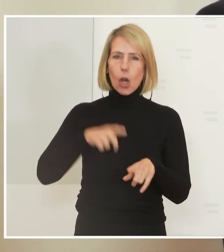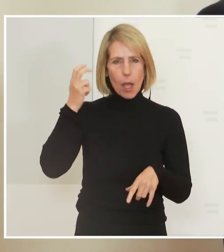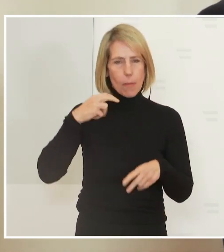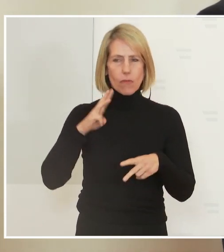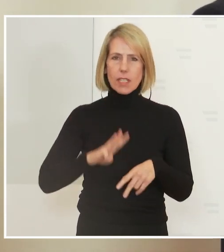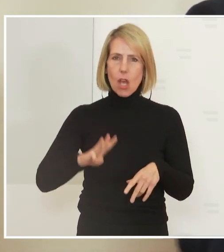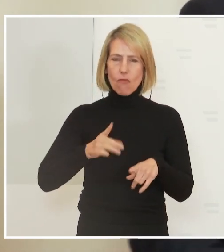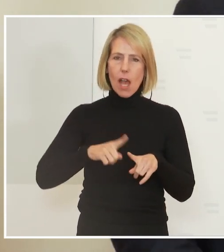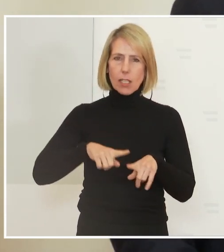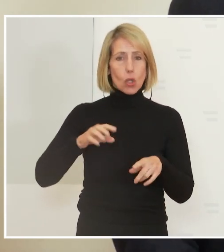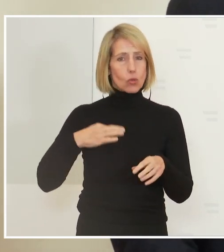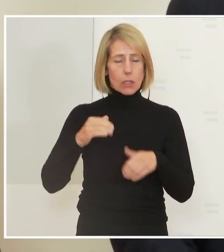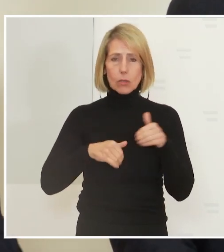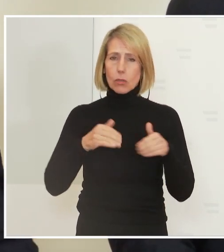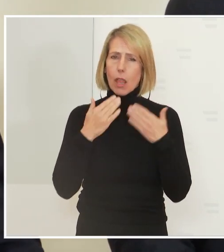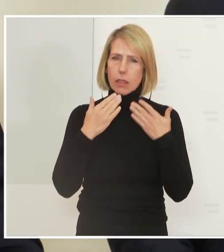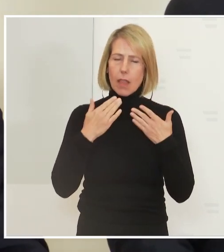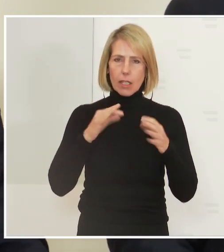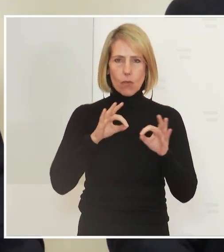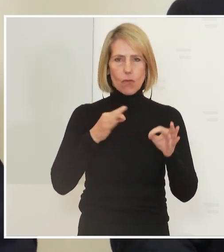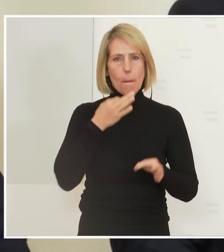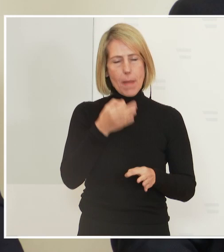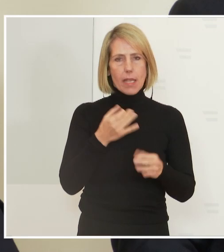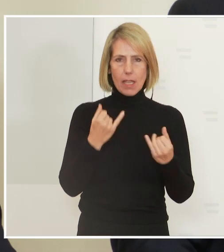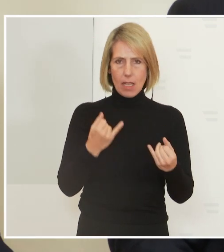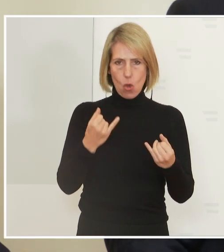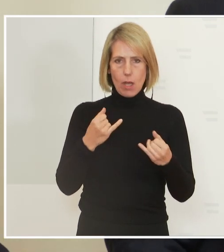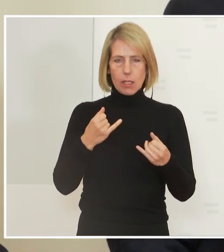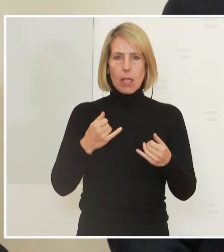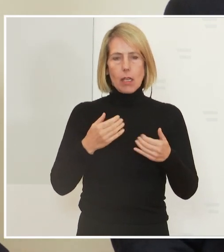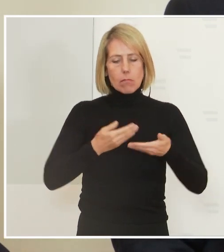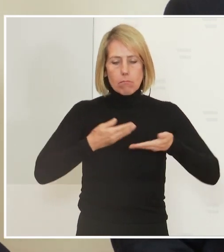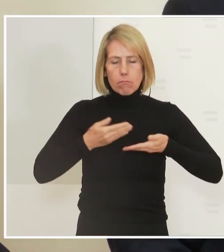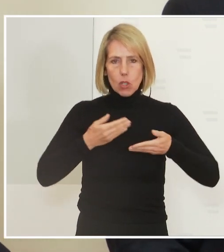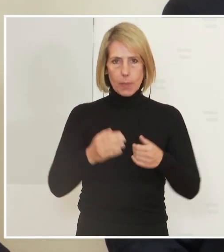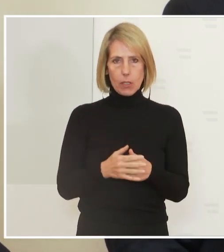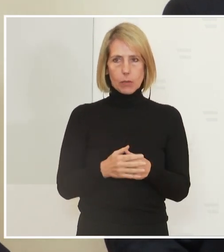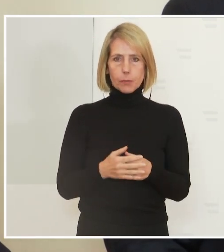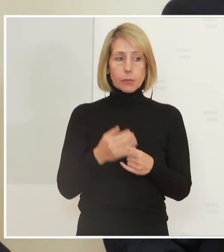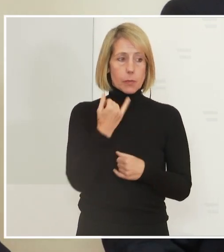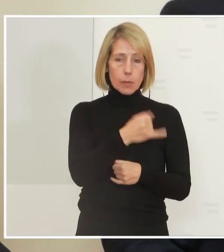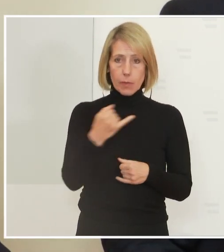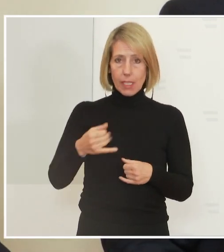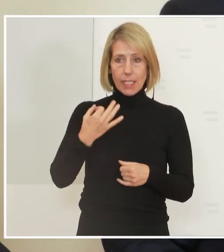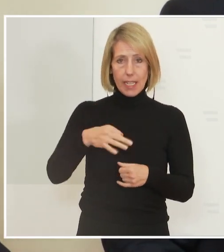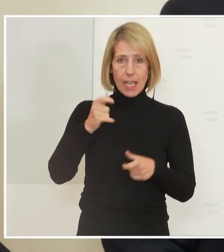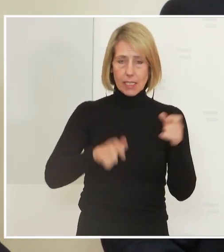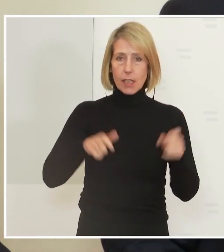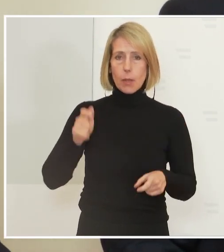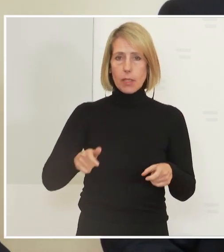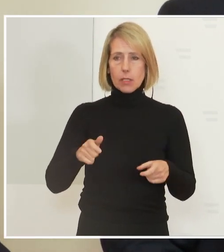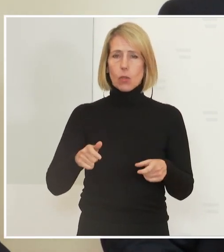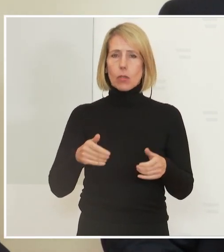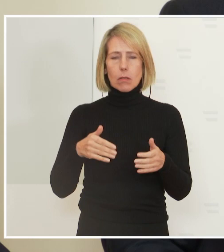Engagement und für den Beitrag zur heutigen Runde. Wir stehen alle, und zwar jeder einzelne von uns in dem Land, vor einer gemeinsamen